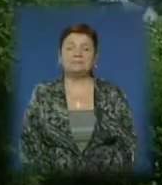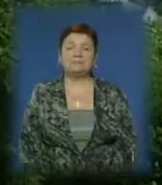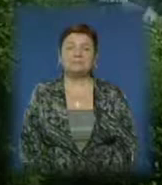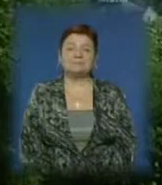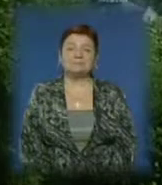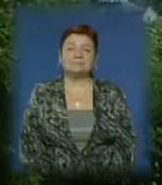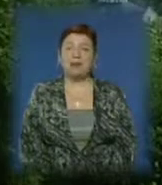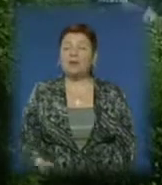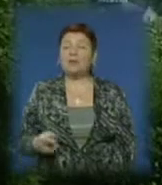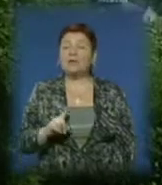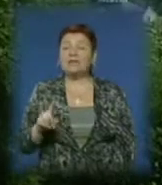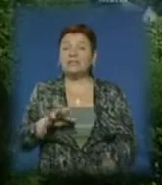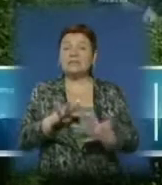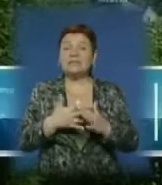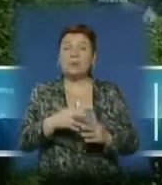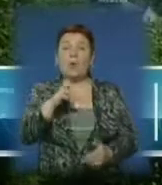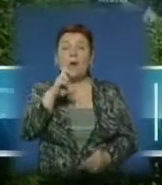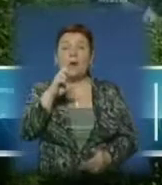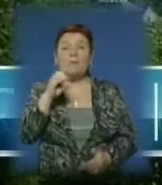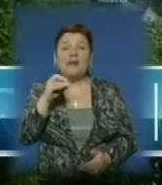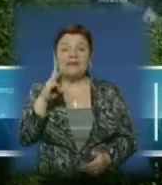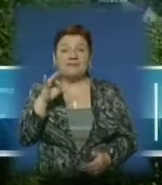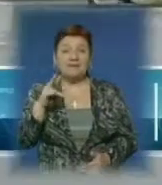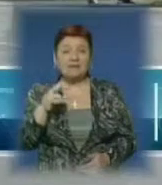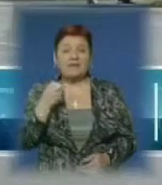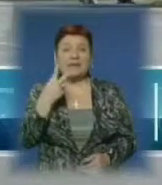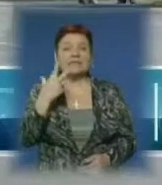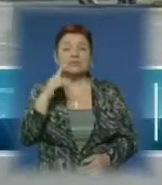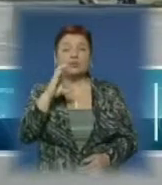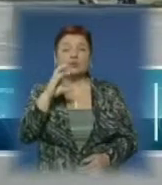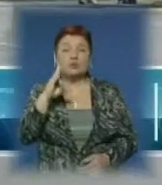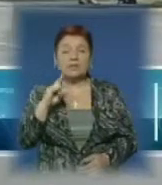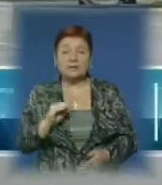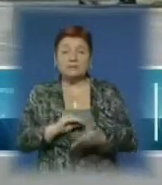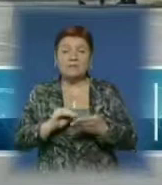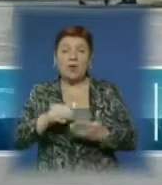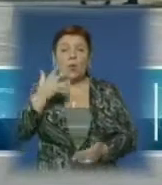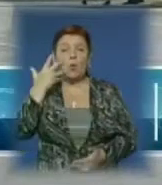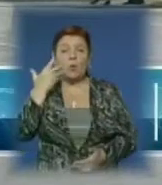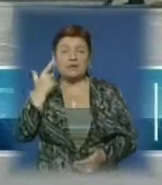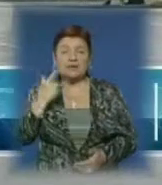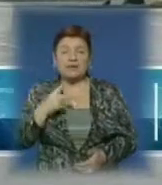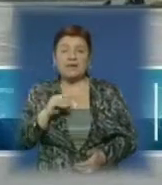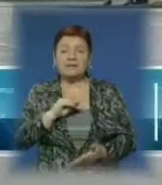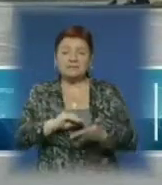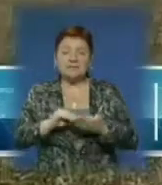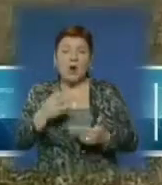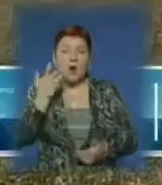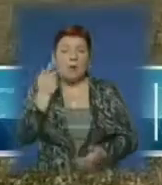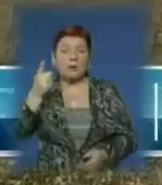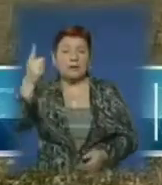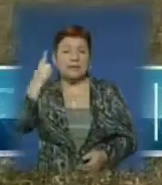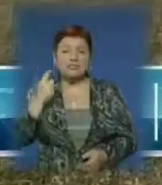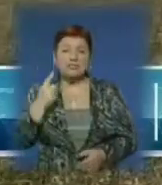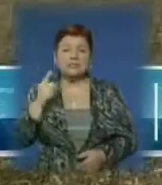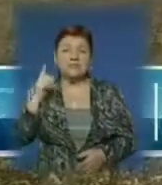Про те, що село Бедевля існувало в XIII столітті, наводить докази угорській мовознавець Деже. Коли ж через центр